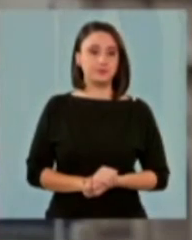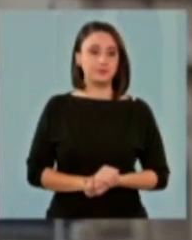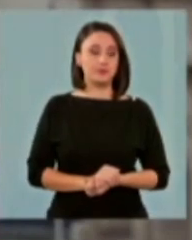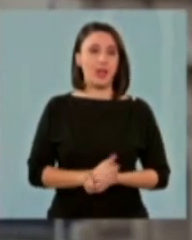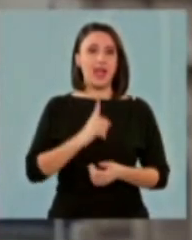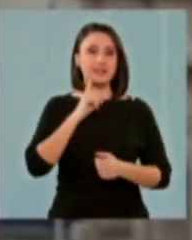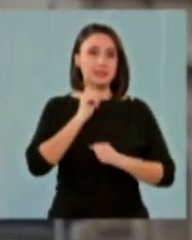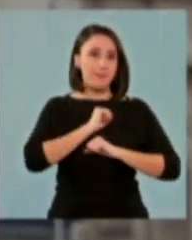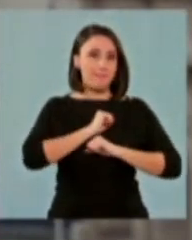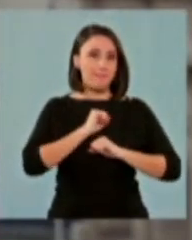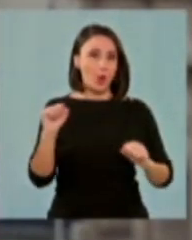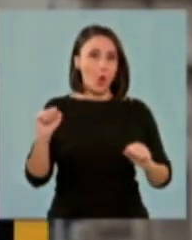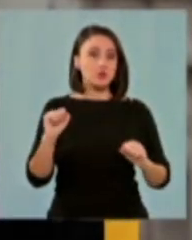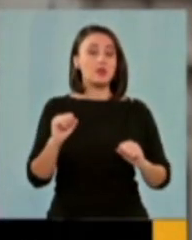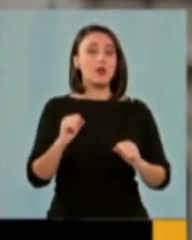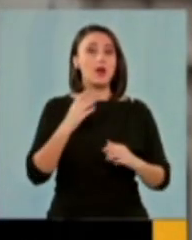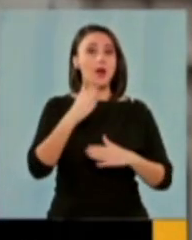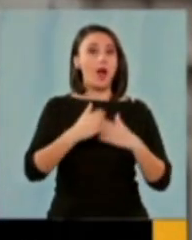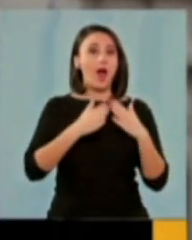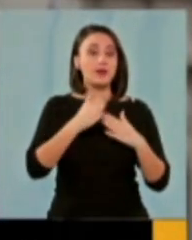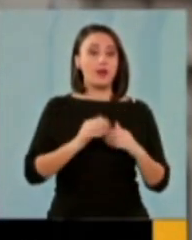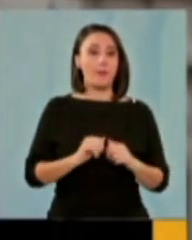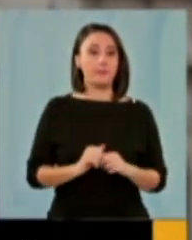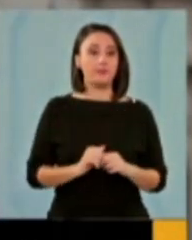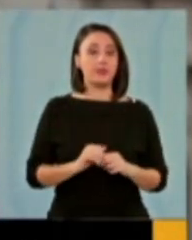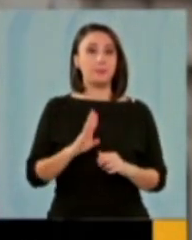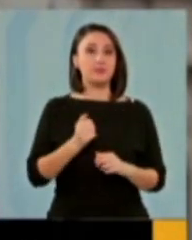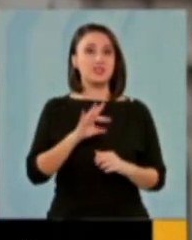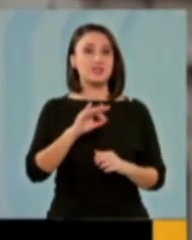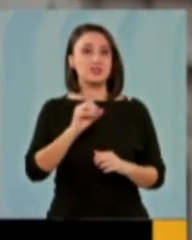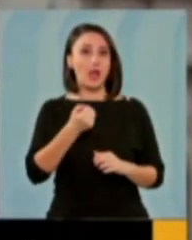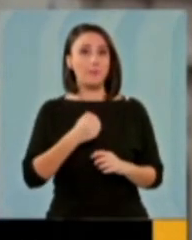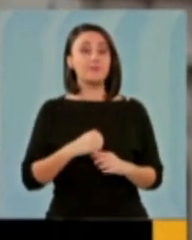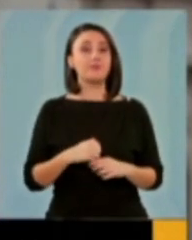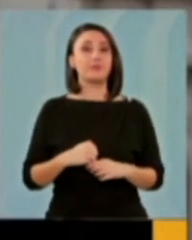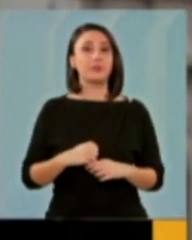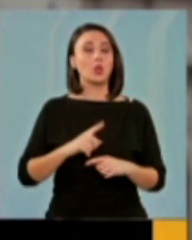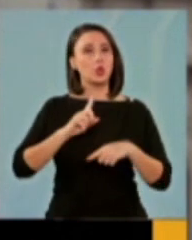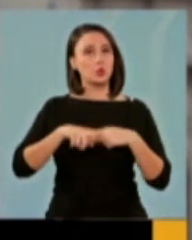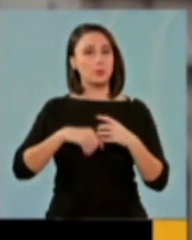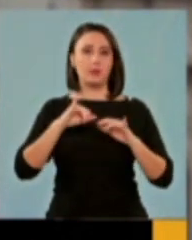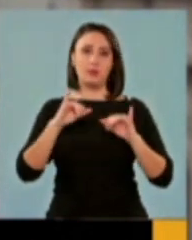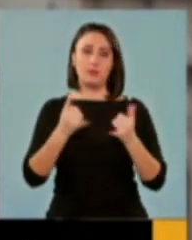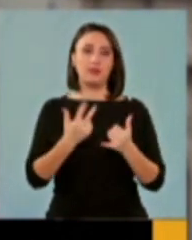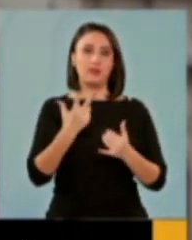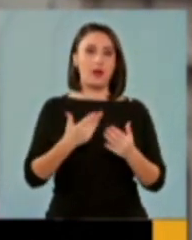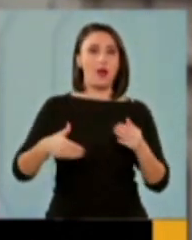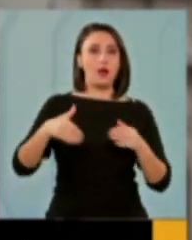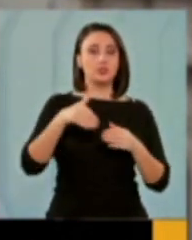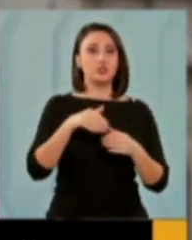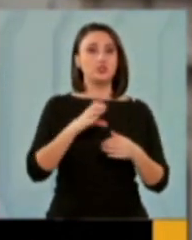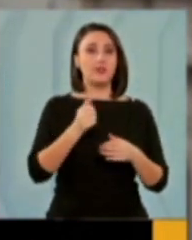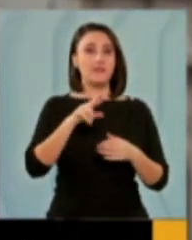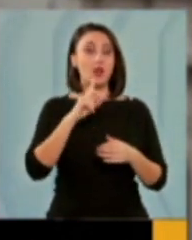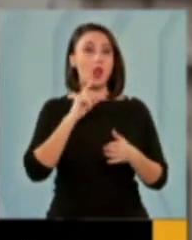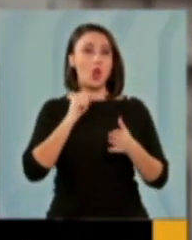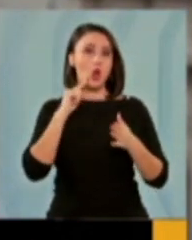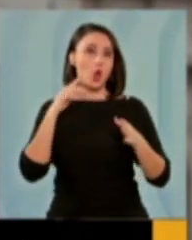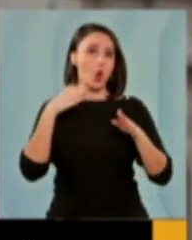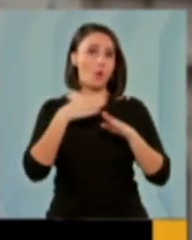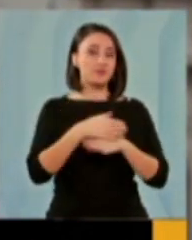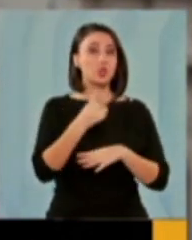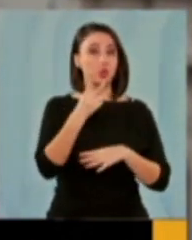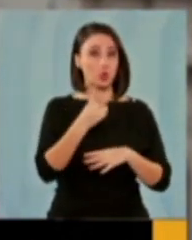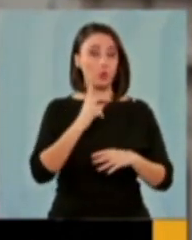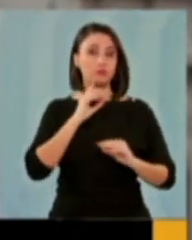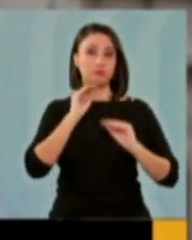Explozie puternică în gara Lunca Ilvei din Bistrița Năsăud. În urma acestui incident, trei angajați ai CFR au fost răniți, iar doi